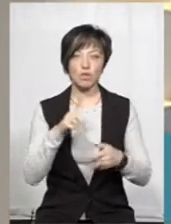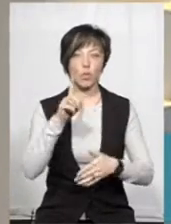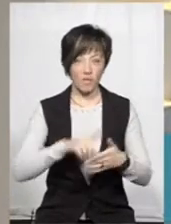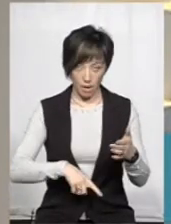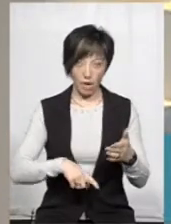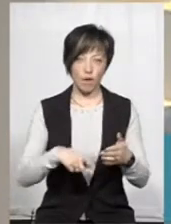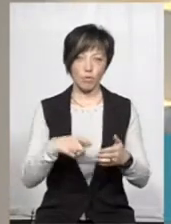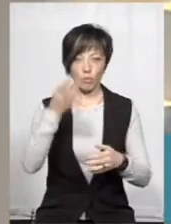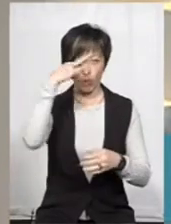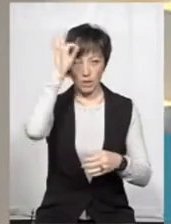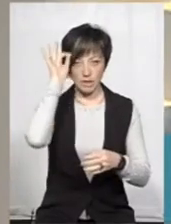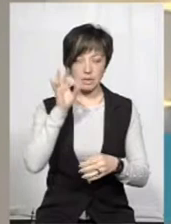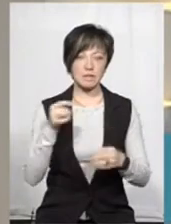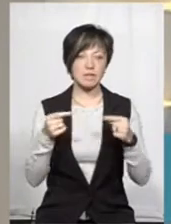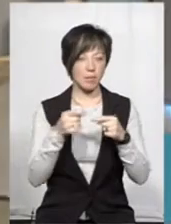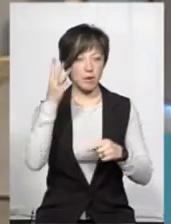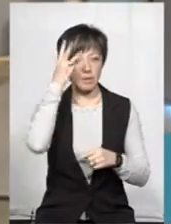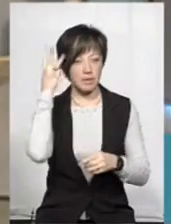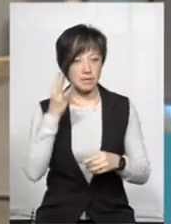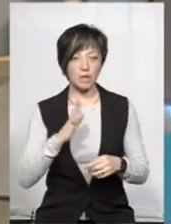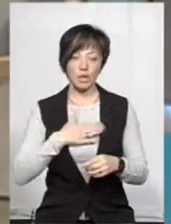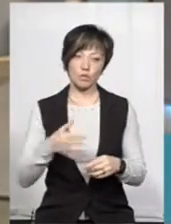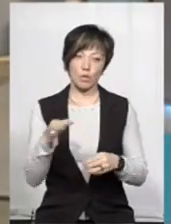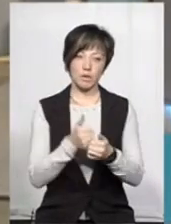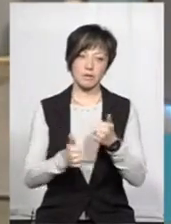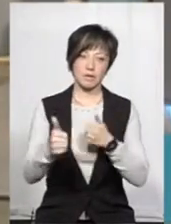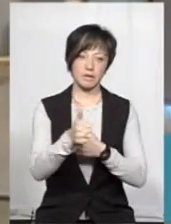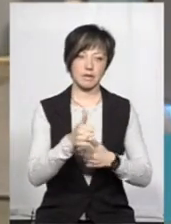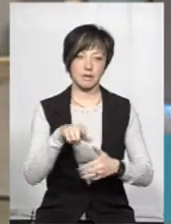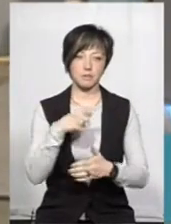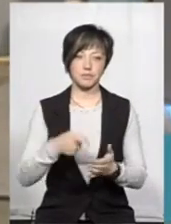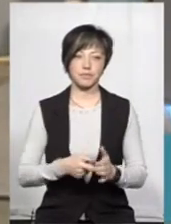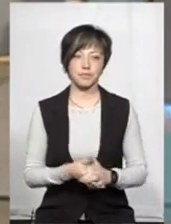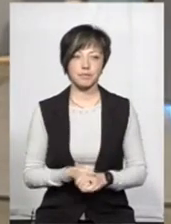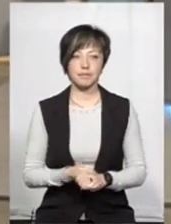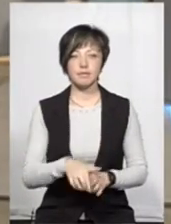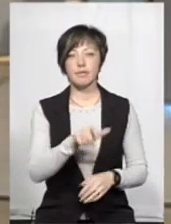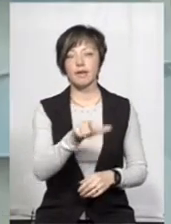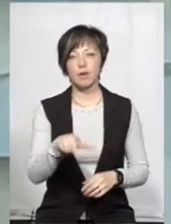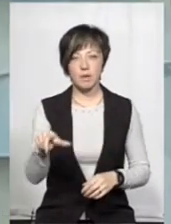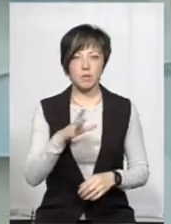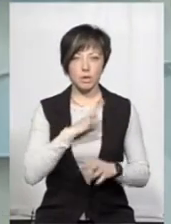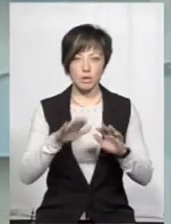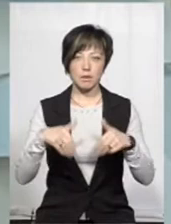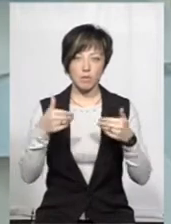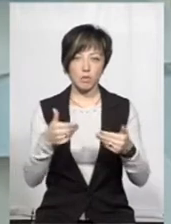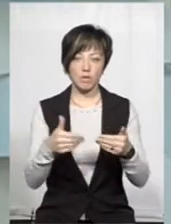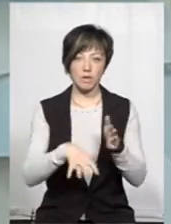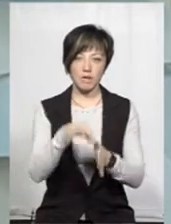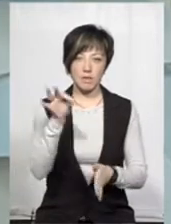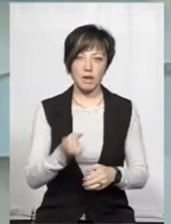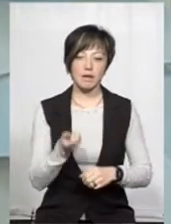довіряють поліції саме Хмельницький, оскільки наша область в лідерах? Громадянам було запропоновано на вибір